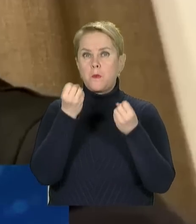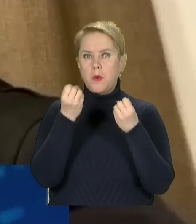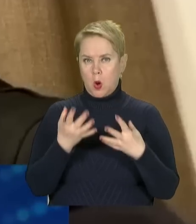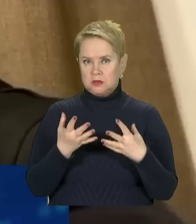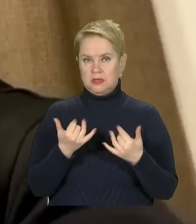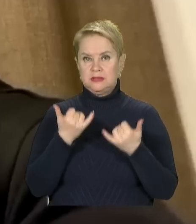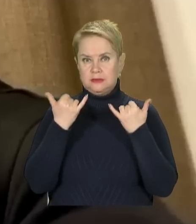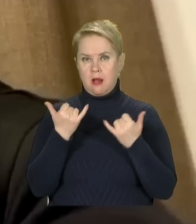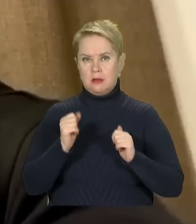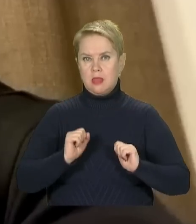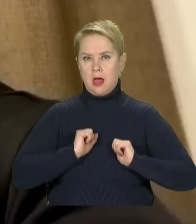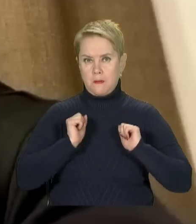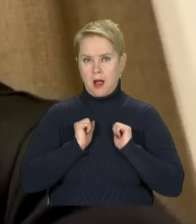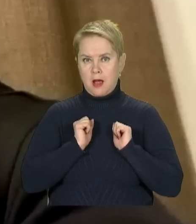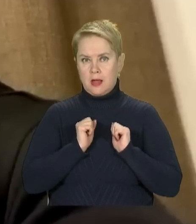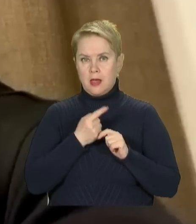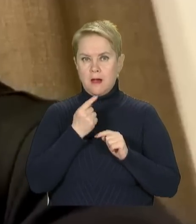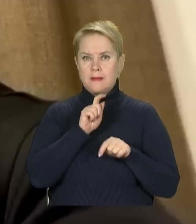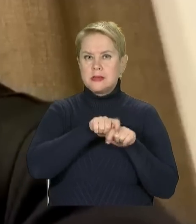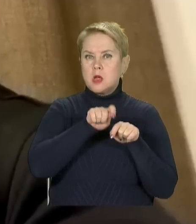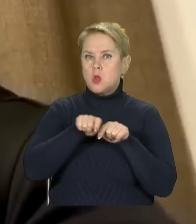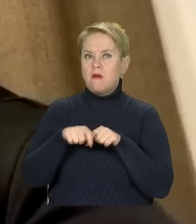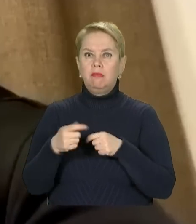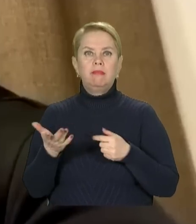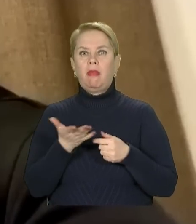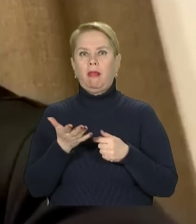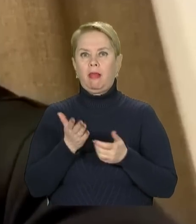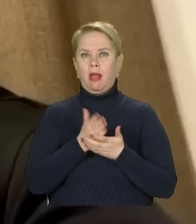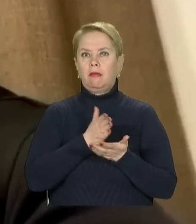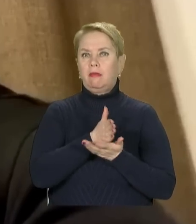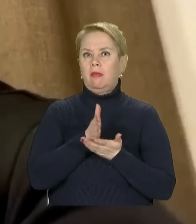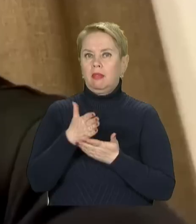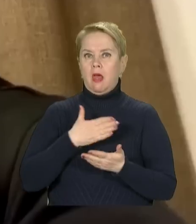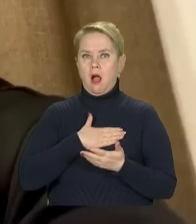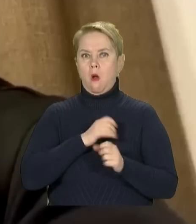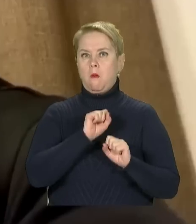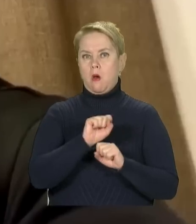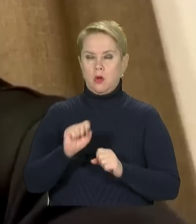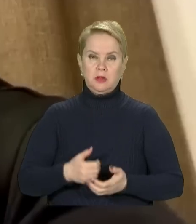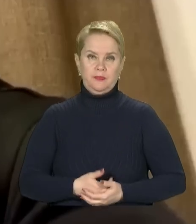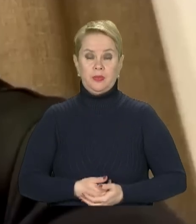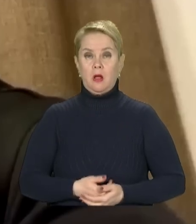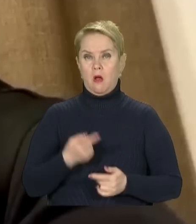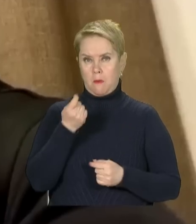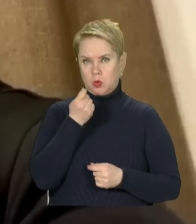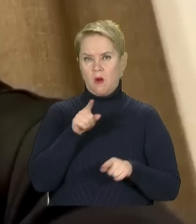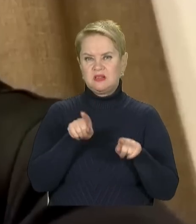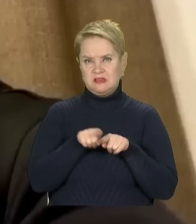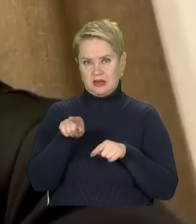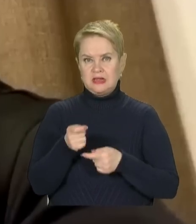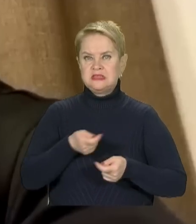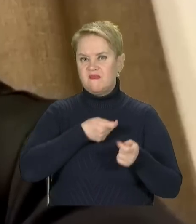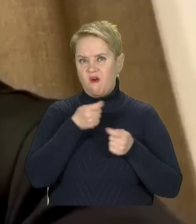зараз намагаються зондувати, де є в нашій обороні. А потрохи вони все одно